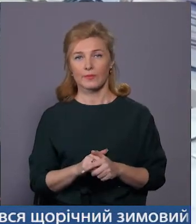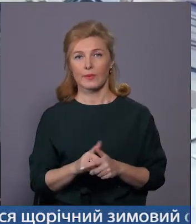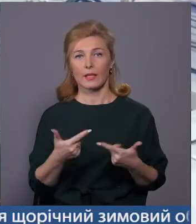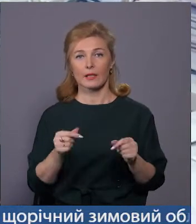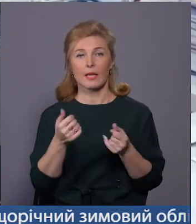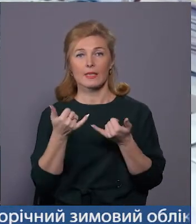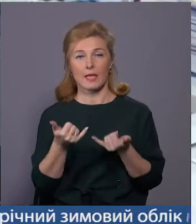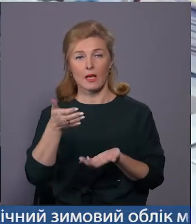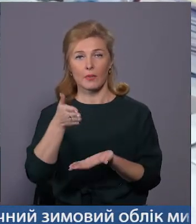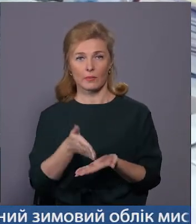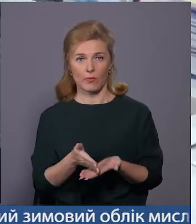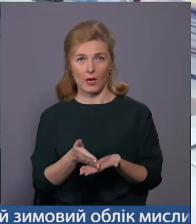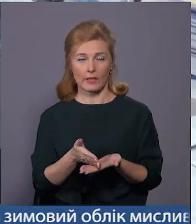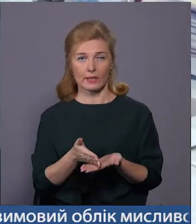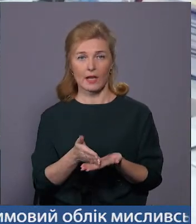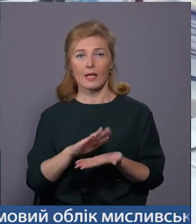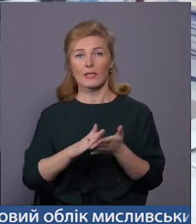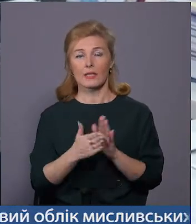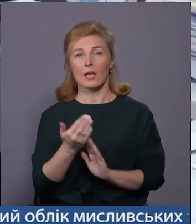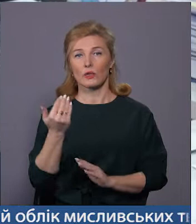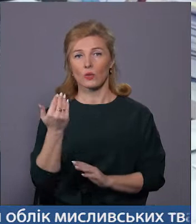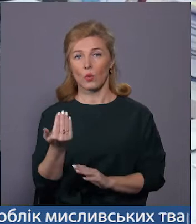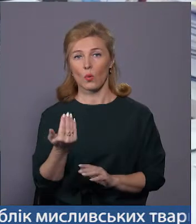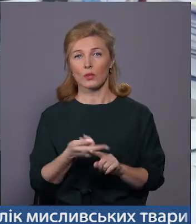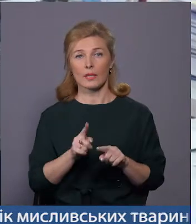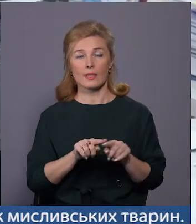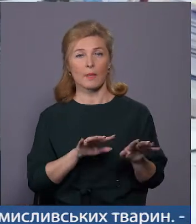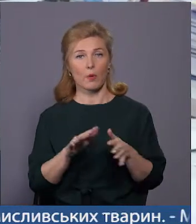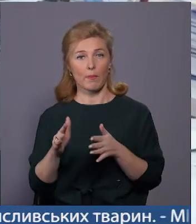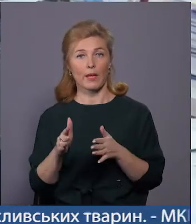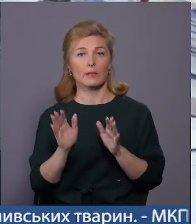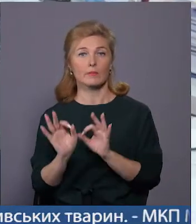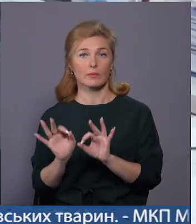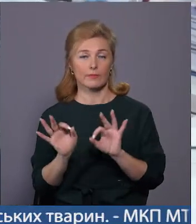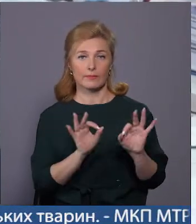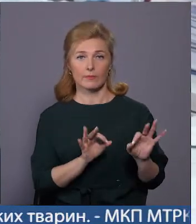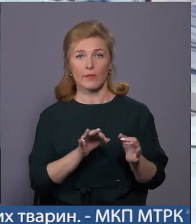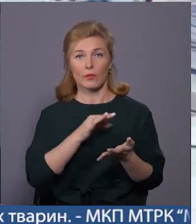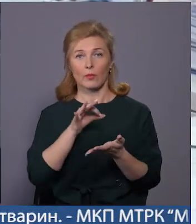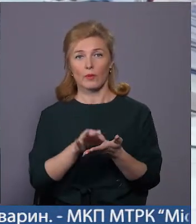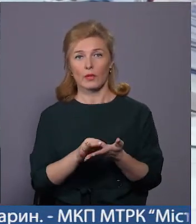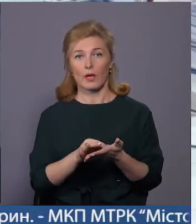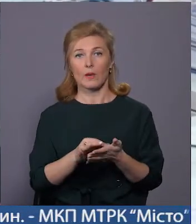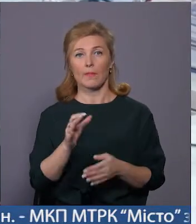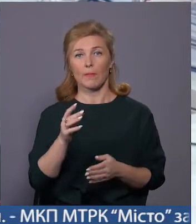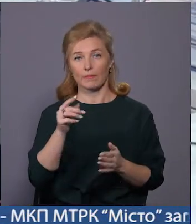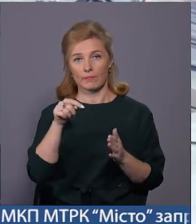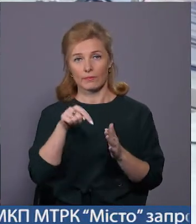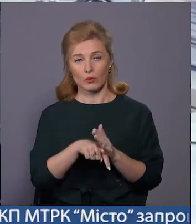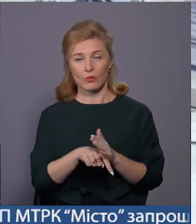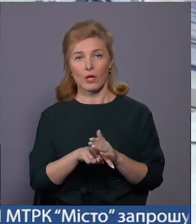де він зараз перебуває. Стан його на даний момент стабільний, відповідає важкості перенесеного втручання.